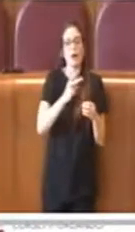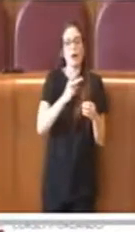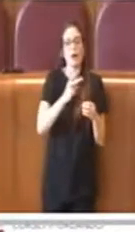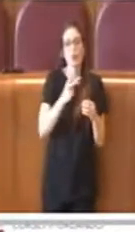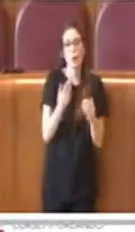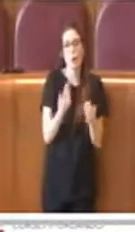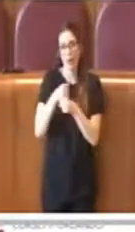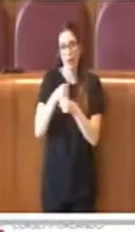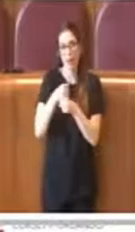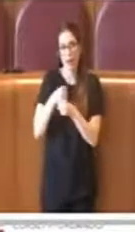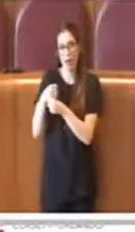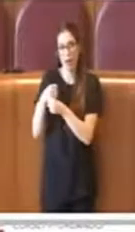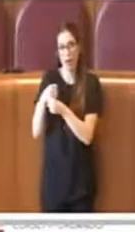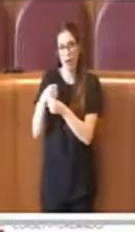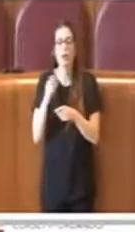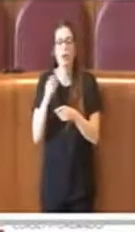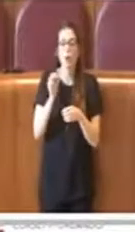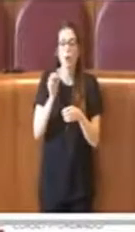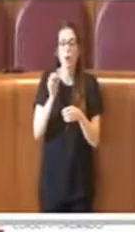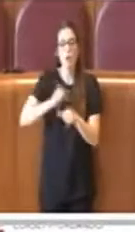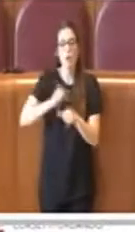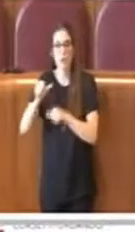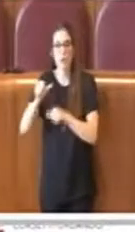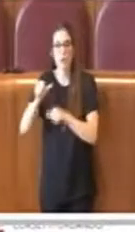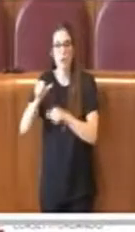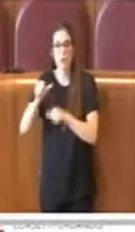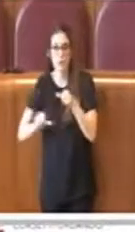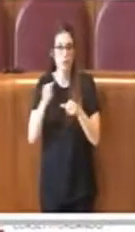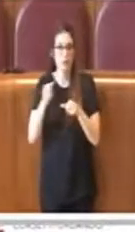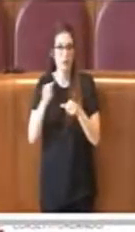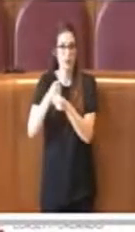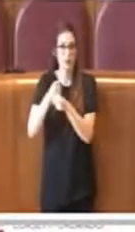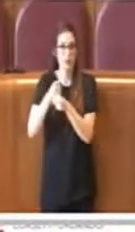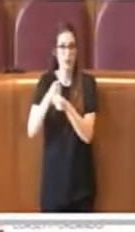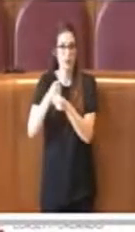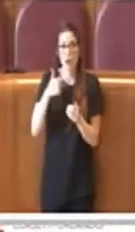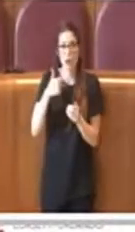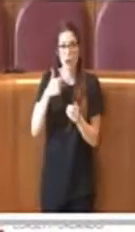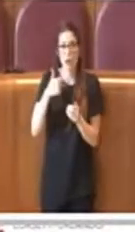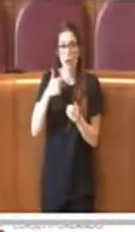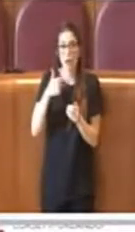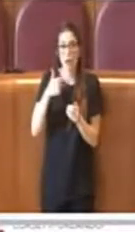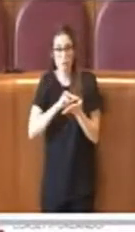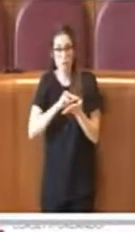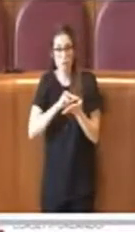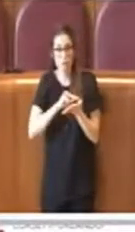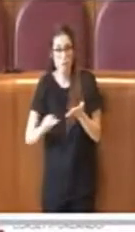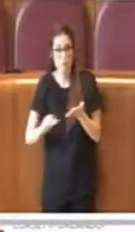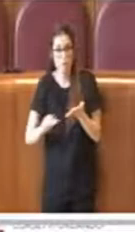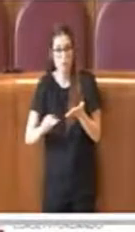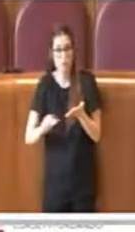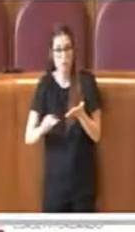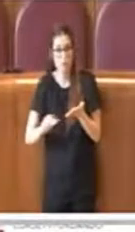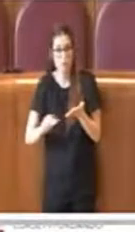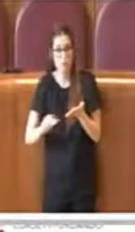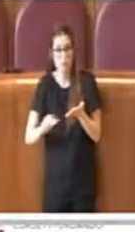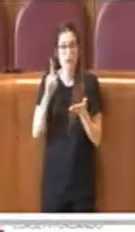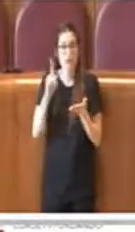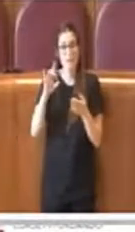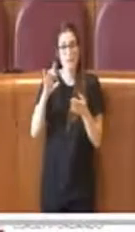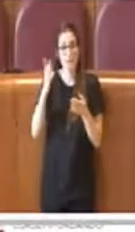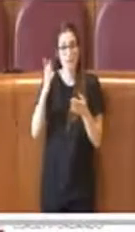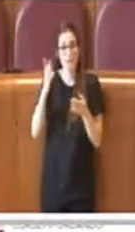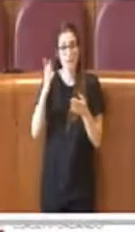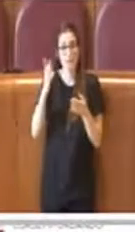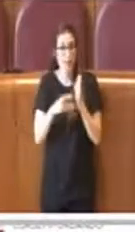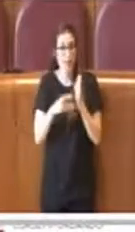prevista anche una rotazione degli incarichi. Un'altra cosa che ci tengo veramente a sottolineare, anche se in questa delibera è solo